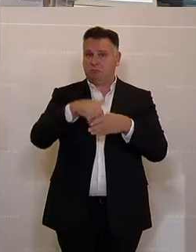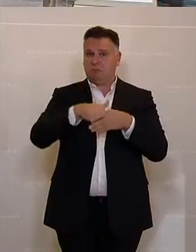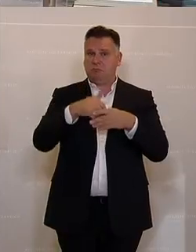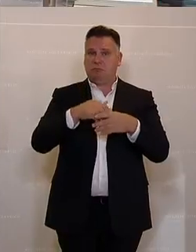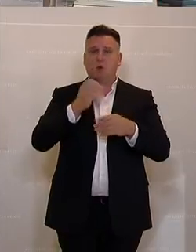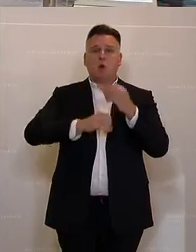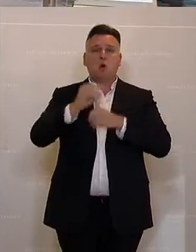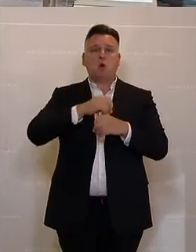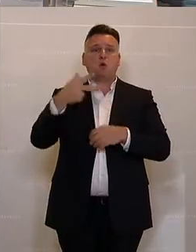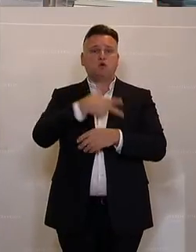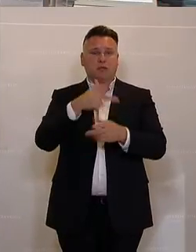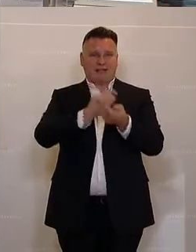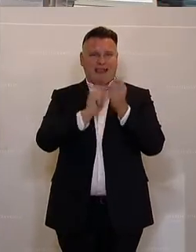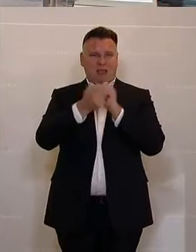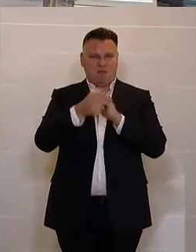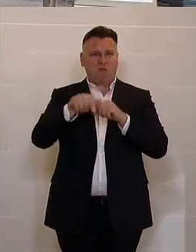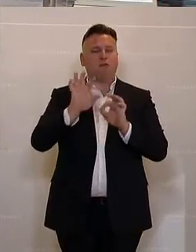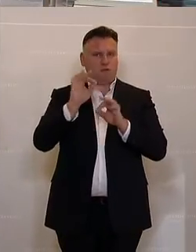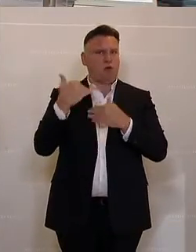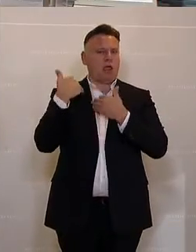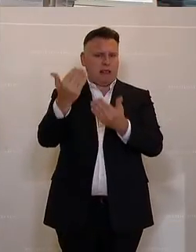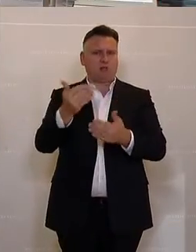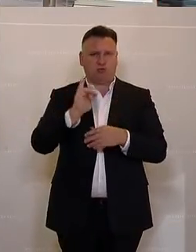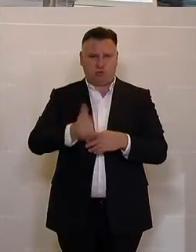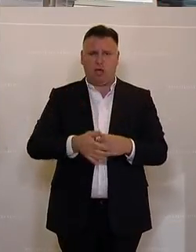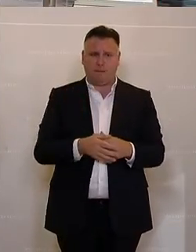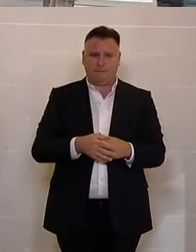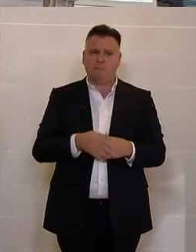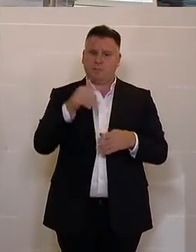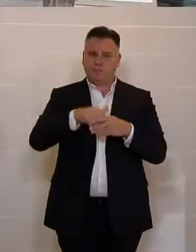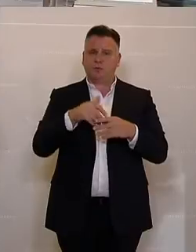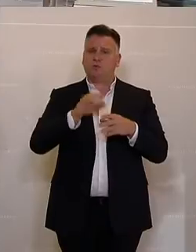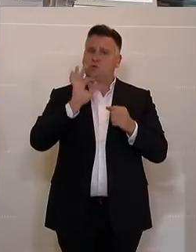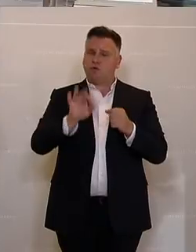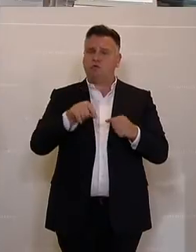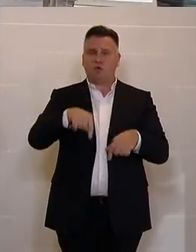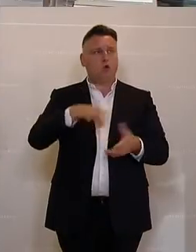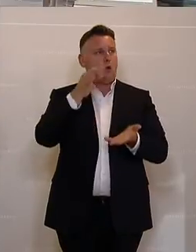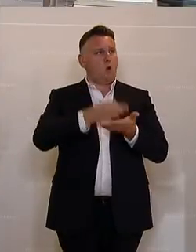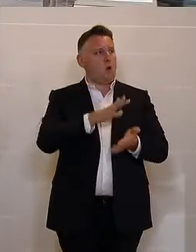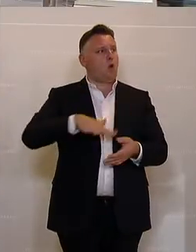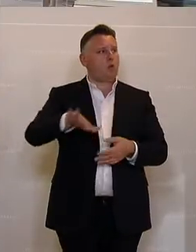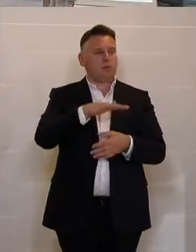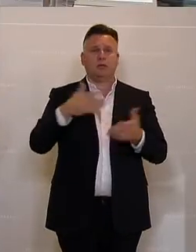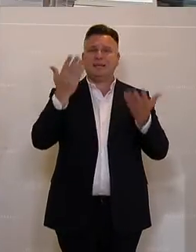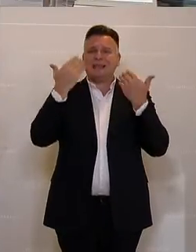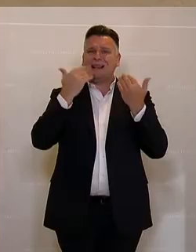Joachim Schnabel, Tischlermeister und Bürgermeister der Gemeinde Lang in der Südsteiermark.